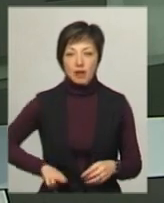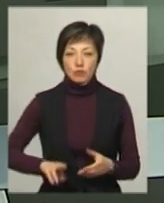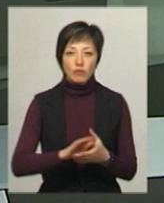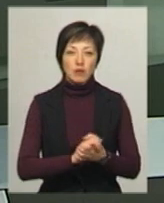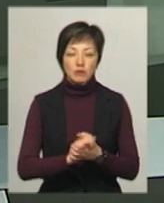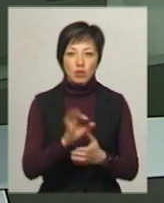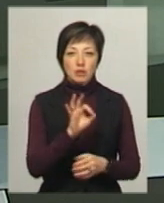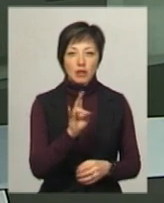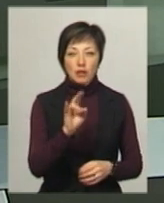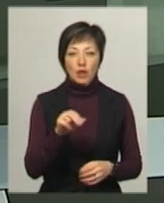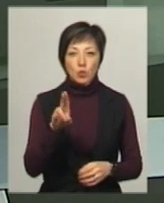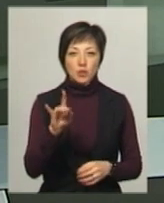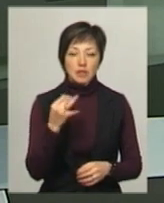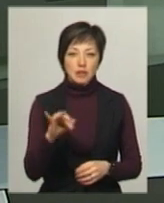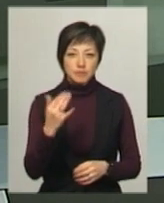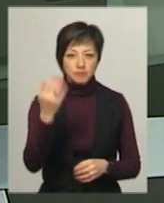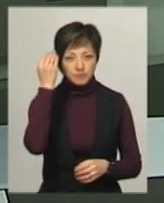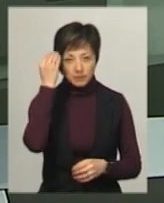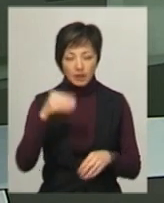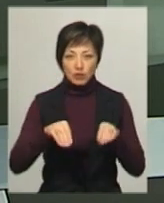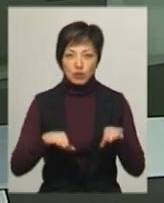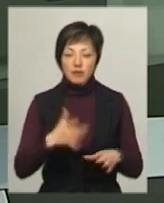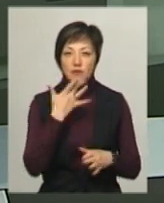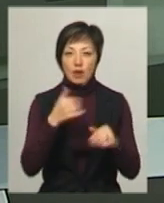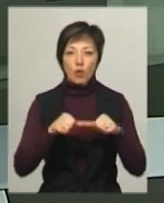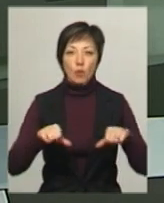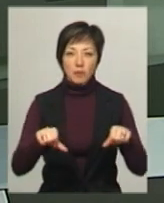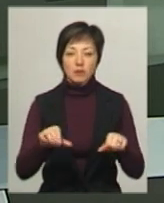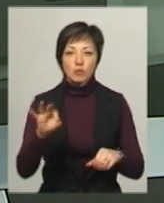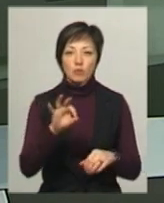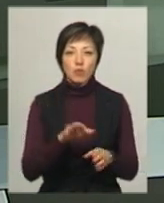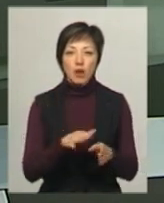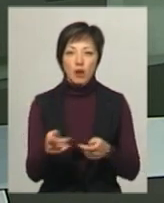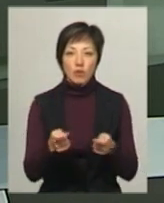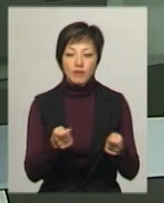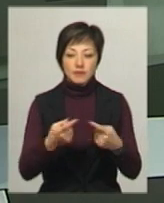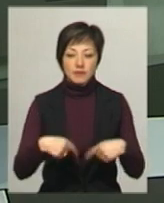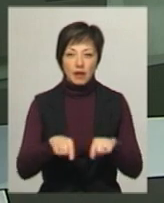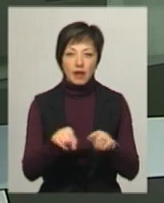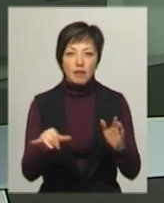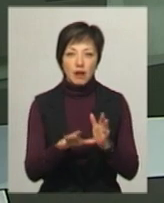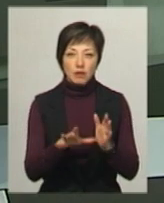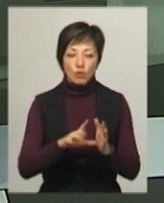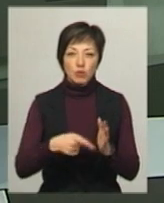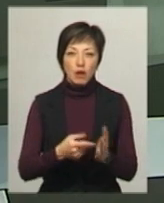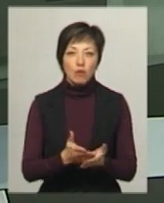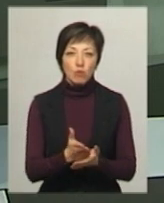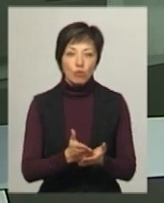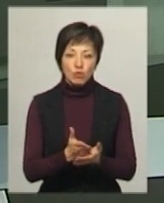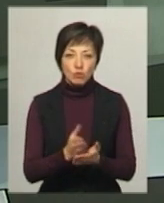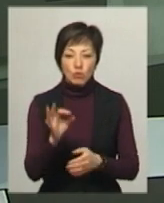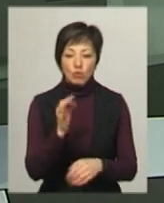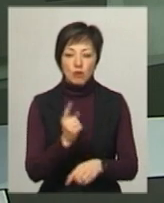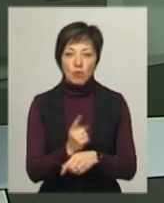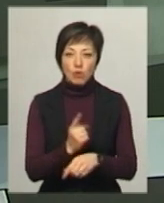товариства Олександр Надульський. На його думку, рішення Національної комісії, що здійснює регулювання в сферах енергетики та комунальних послуг про